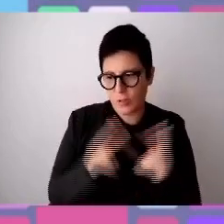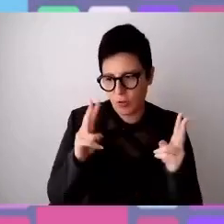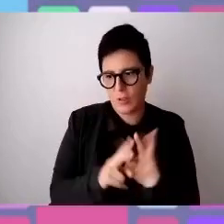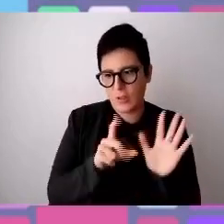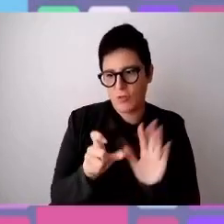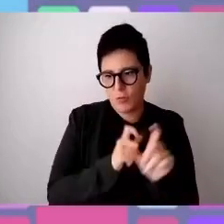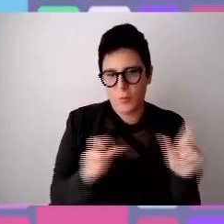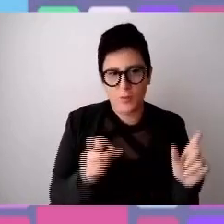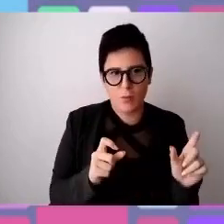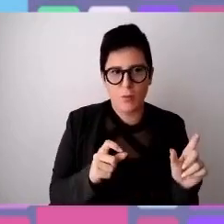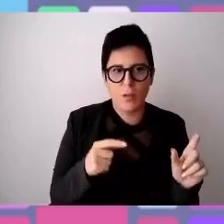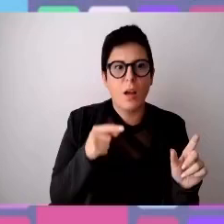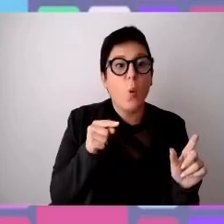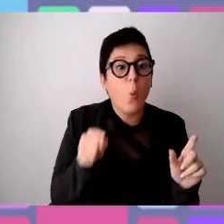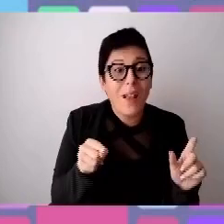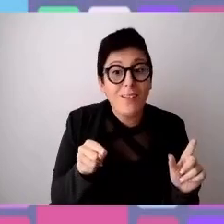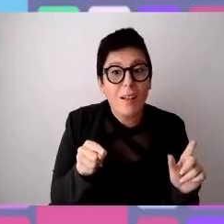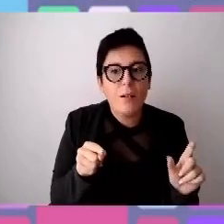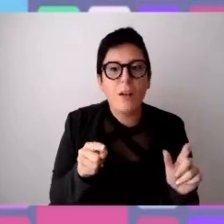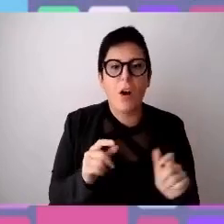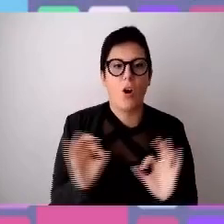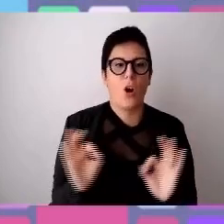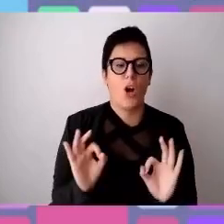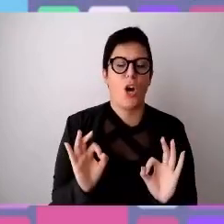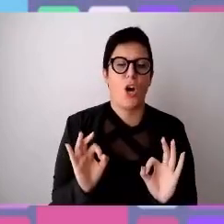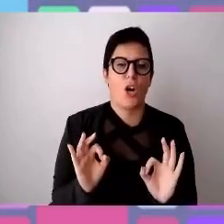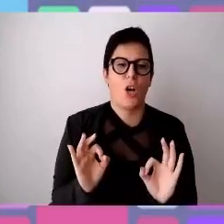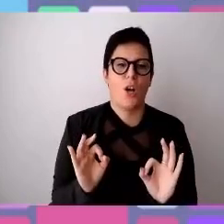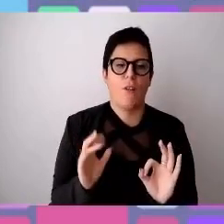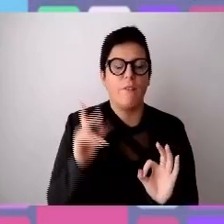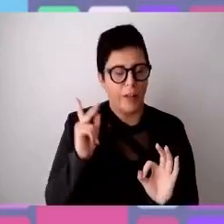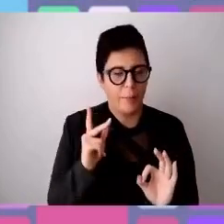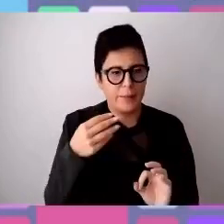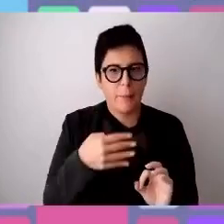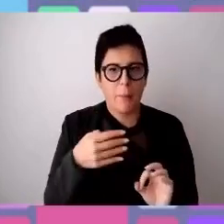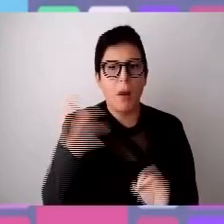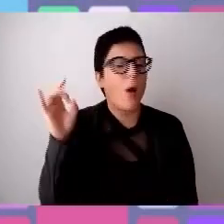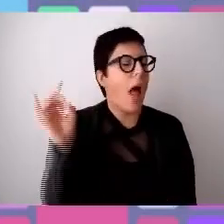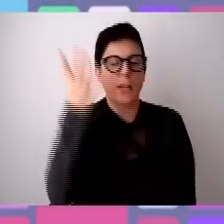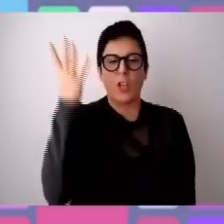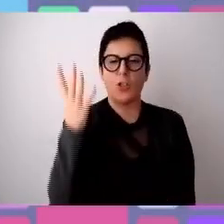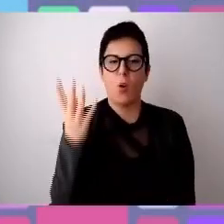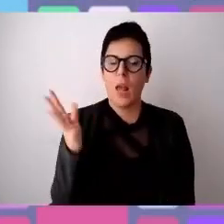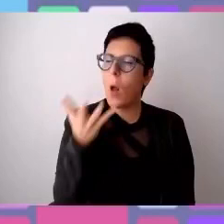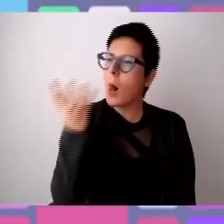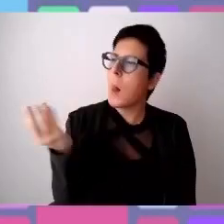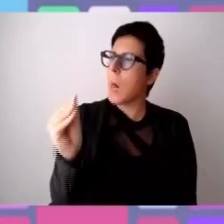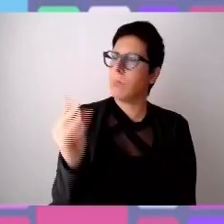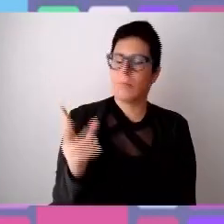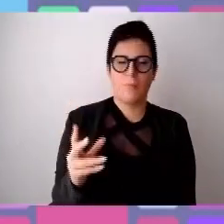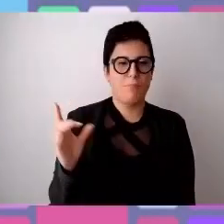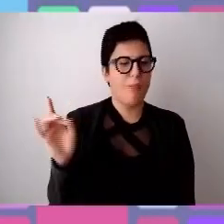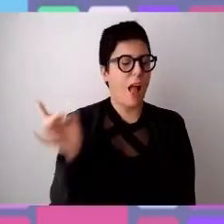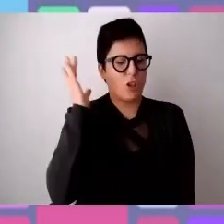parte qui non c'è ancora. Manpower è un'eccezione, un'eccezione per l'armonia, la naturalezza